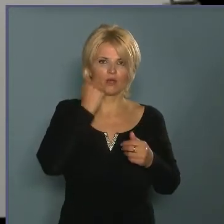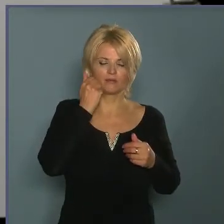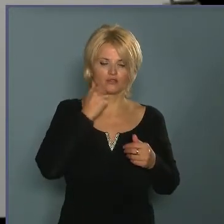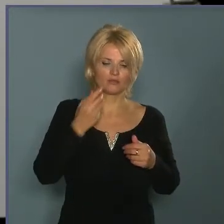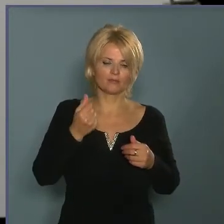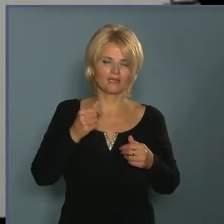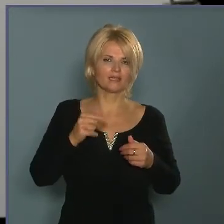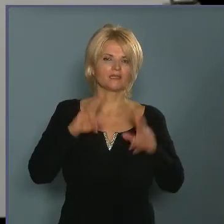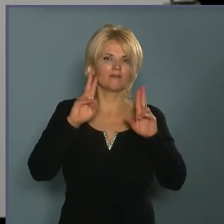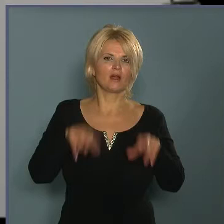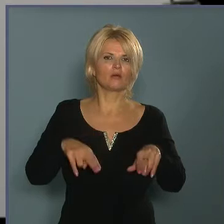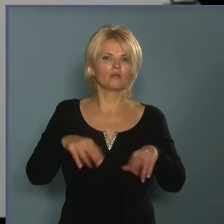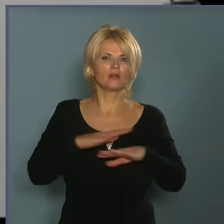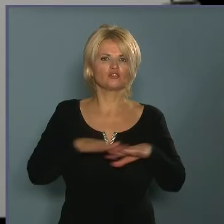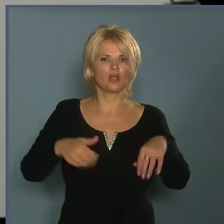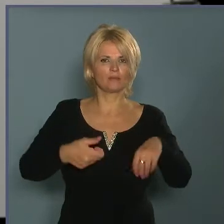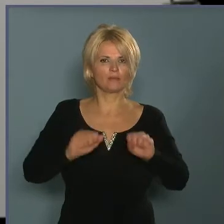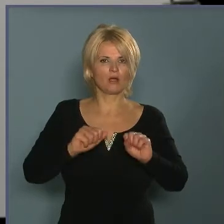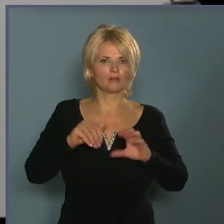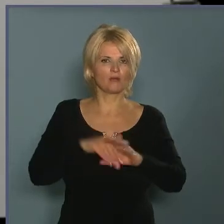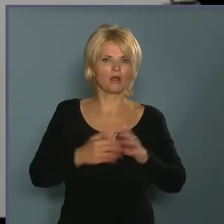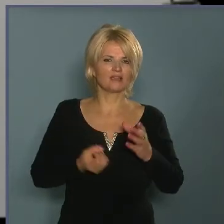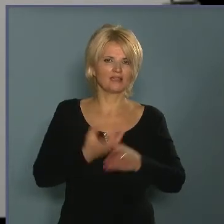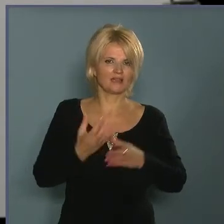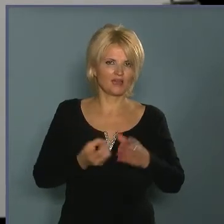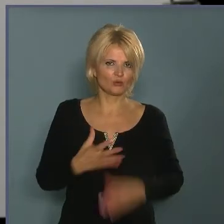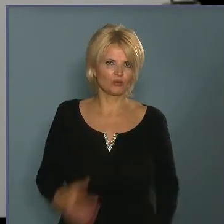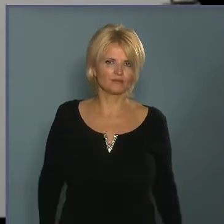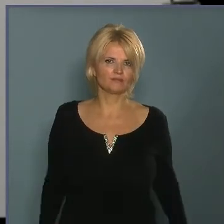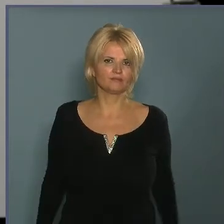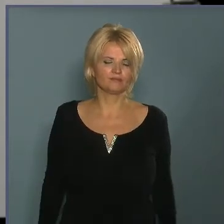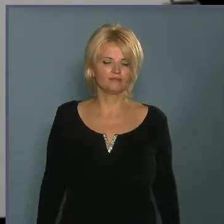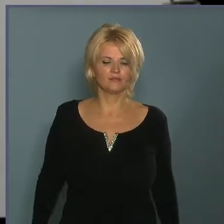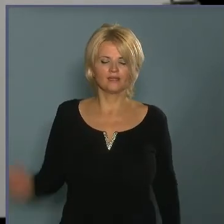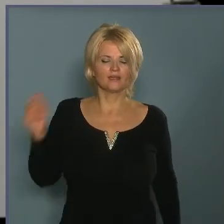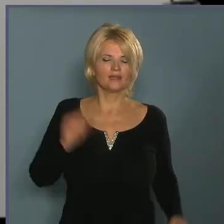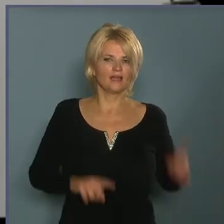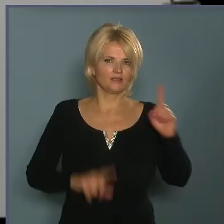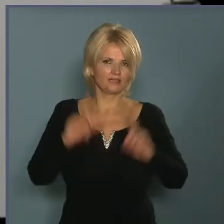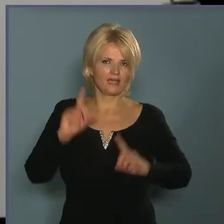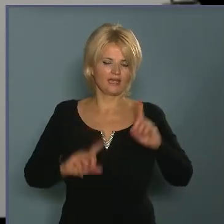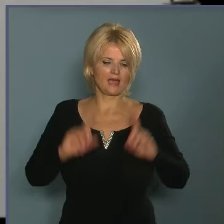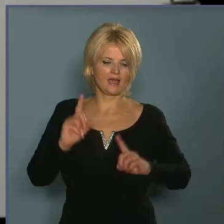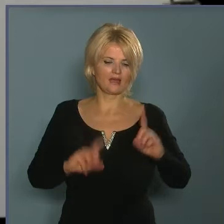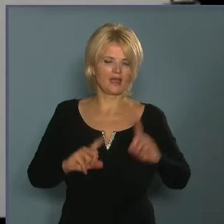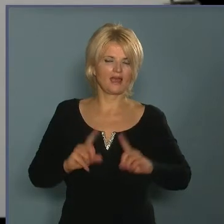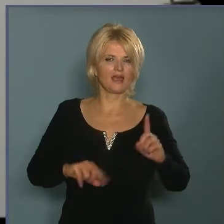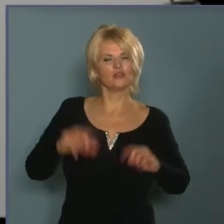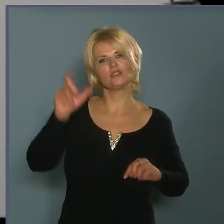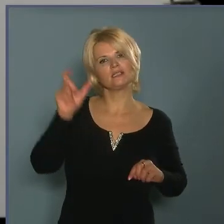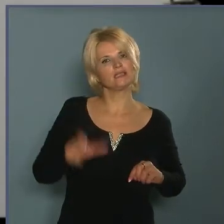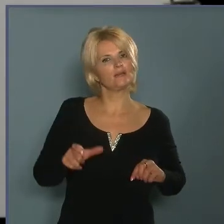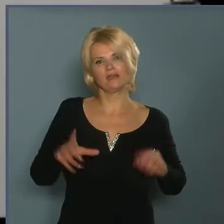egy banki vizsgálat során derülnek ki. Nyilván akkor ugyanez az eljárás, csak házi személy nem kapcsolódik